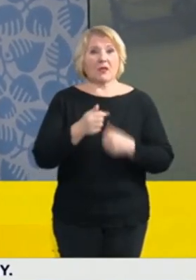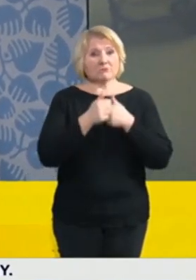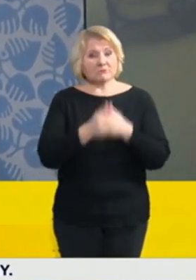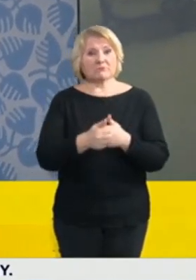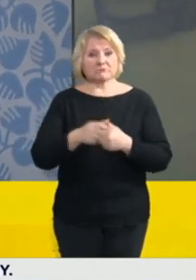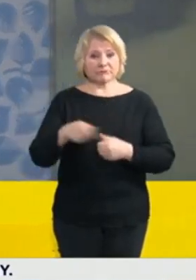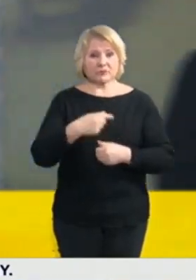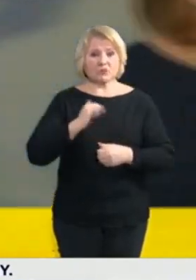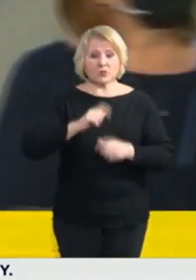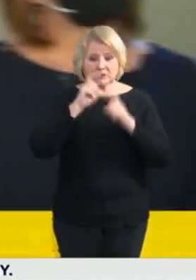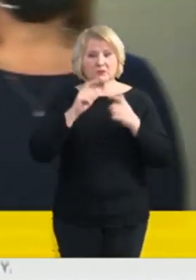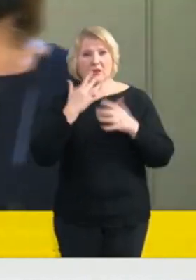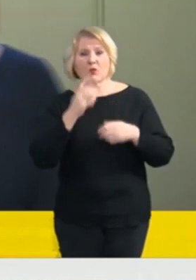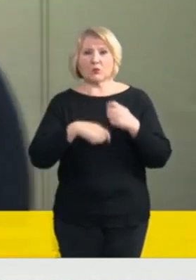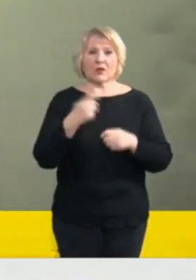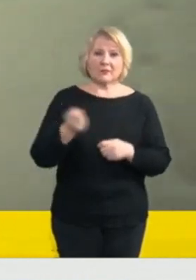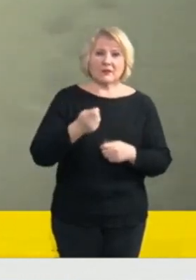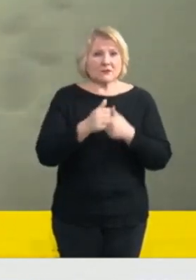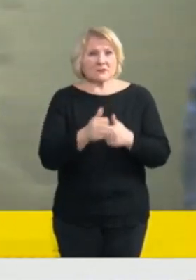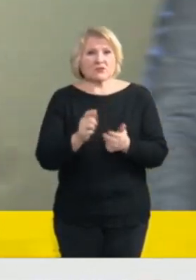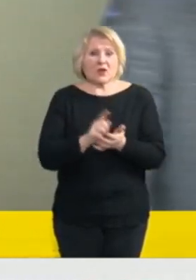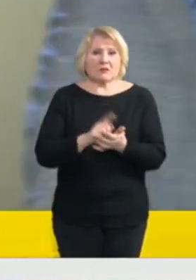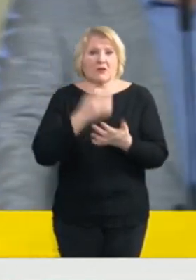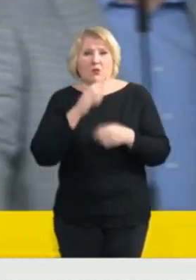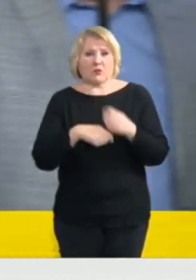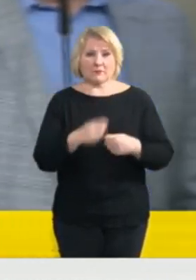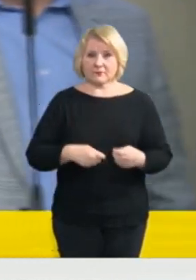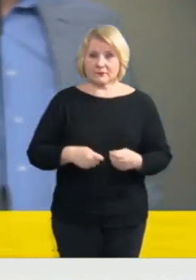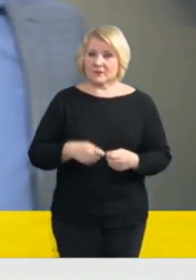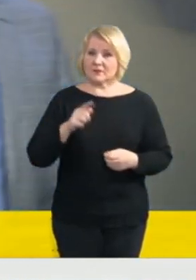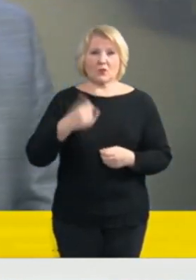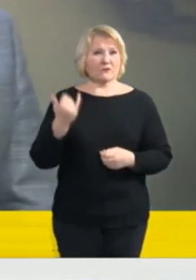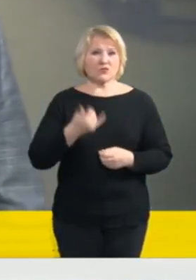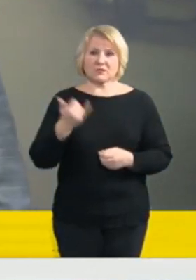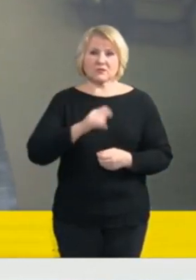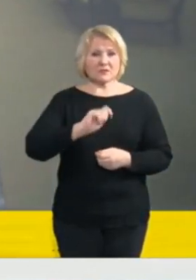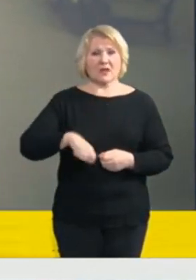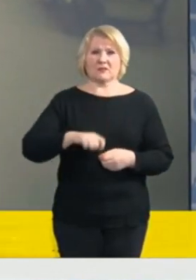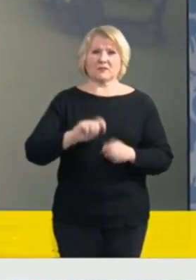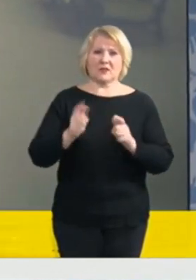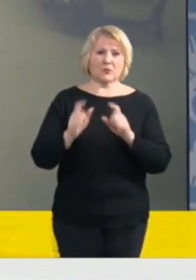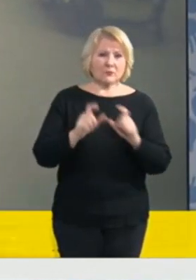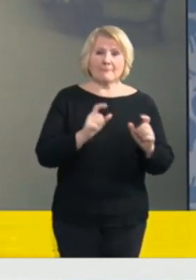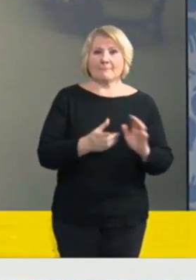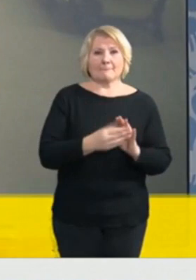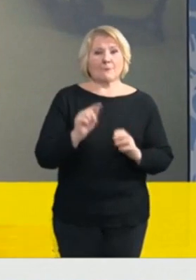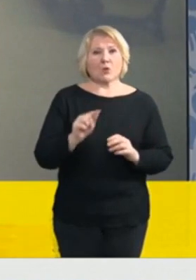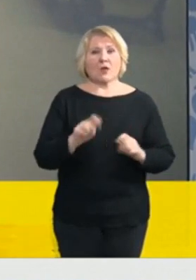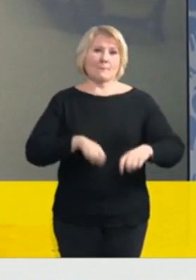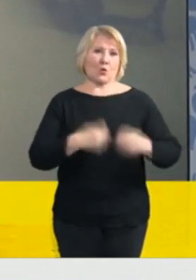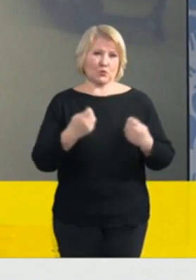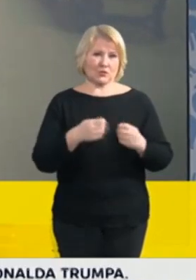Já si mohu, je to tak, že sankce se vždycky udělují podle toho, který zákon je porušen, to znamená,